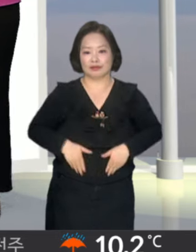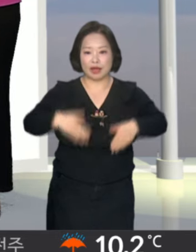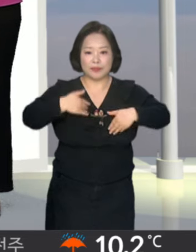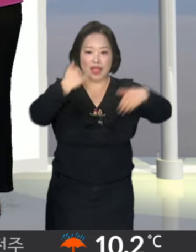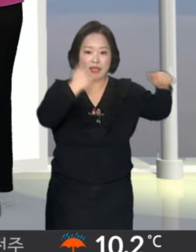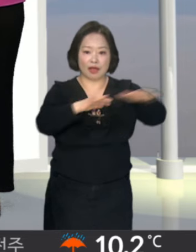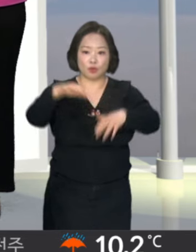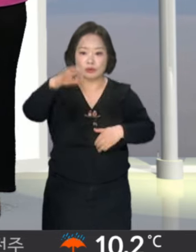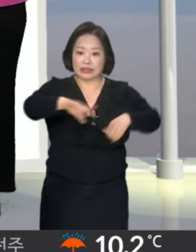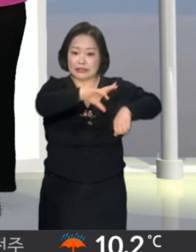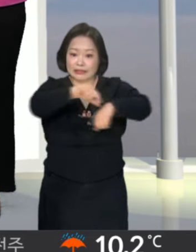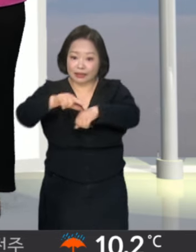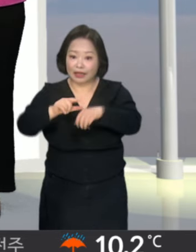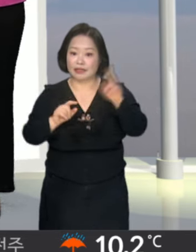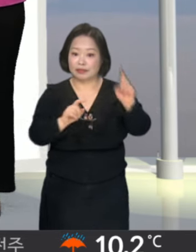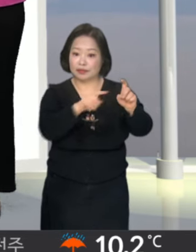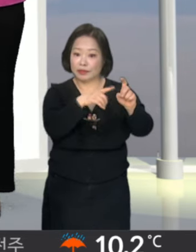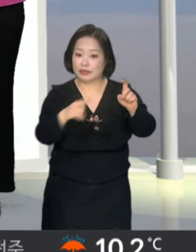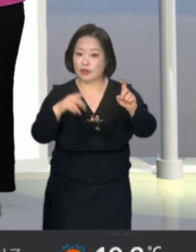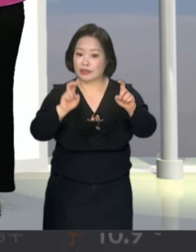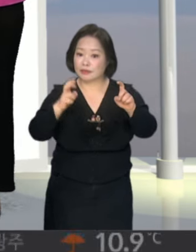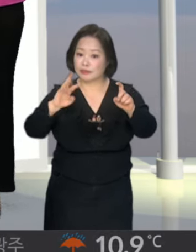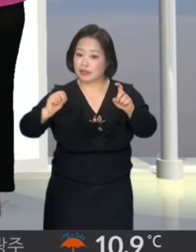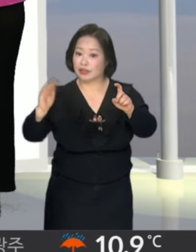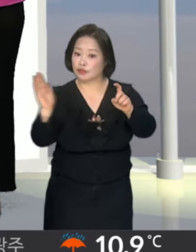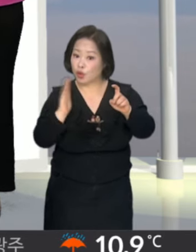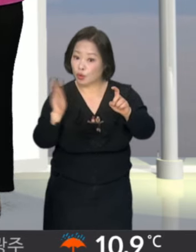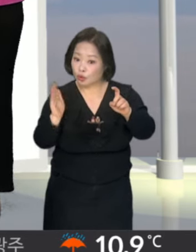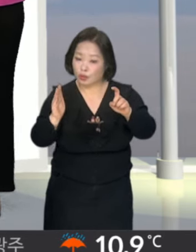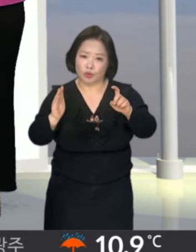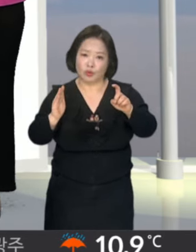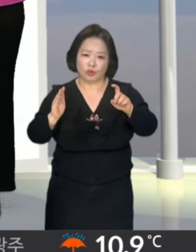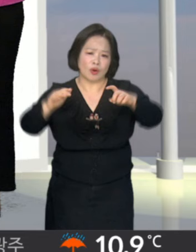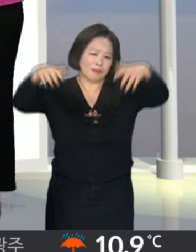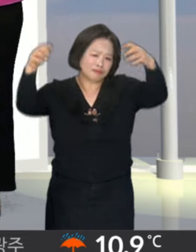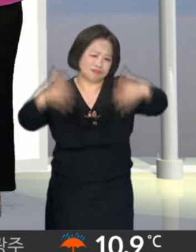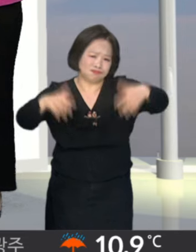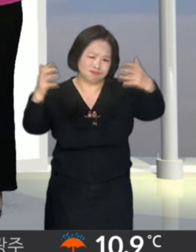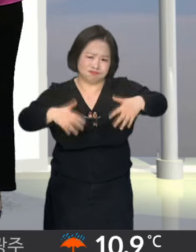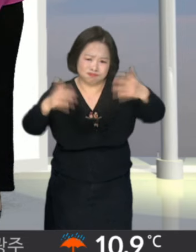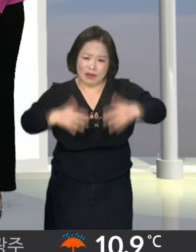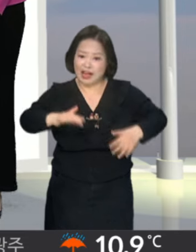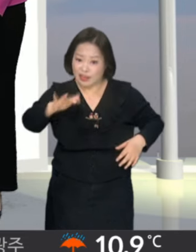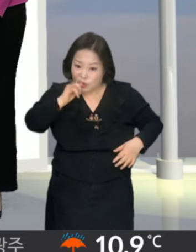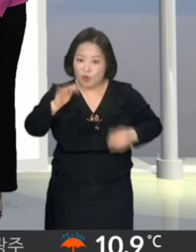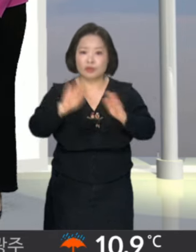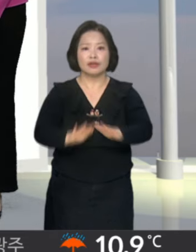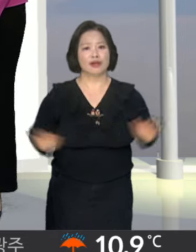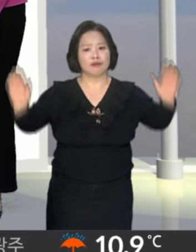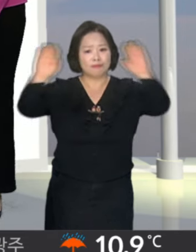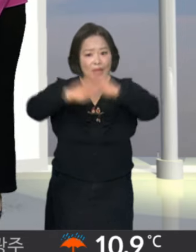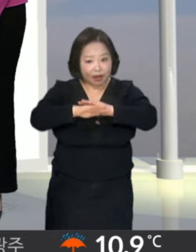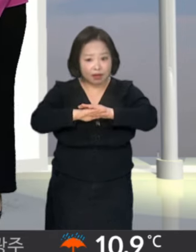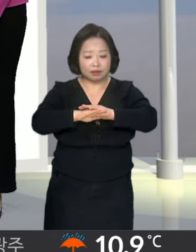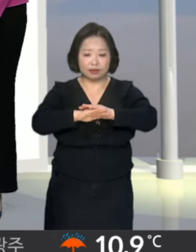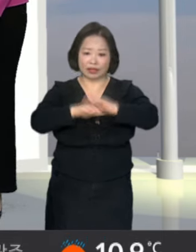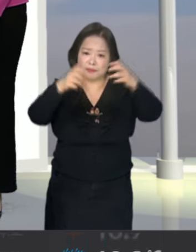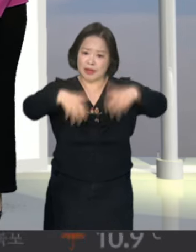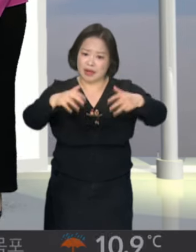중심으로는 시간당 10에서 20mm에 달하는 강한 호우가 쏟아지겠고요. 오늘 밤까지 최고